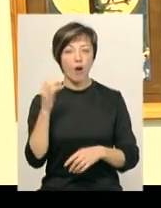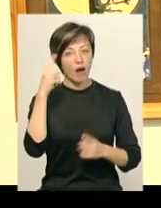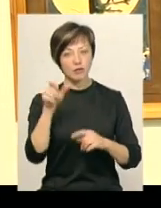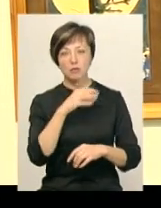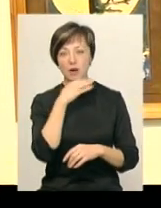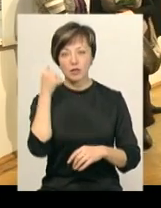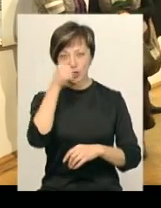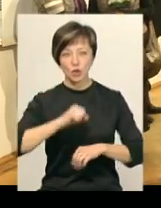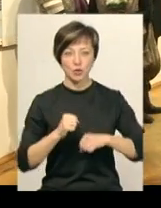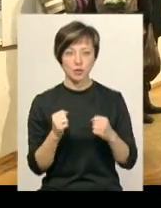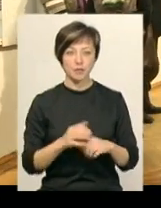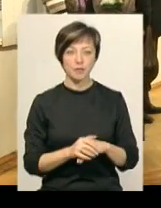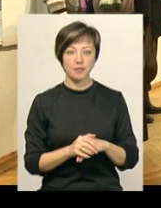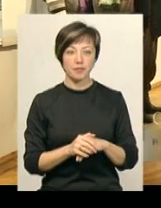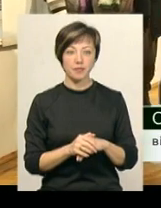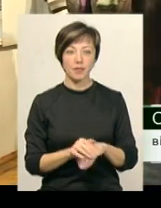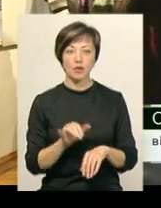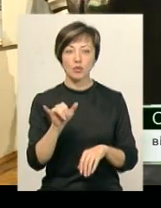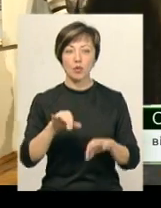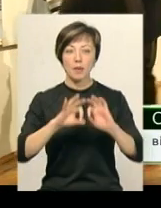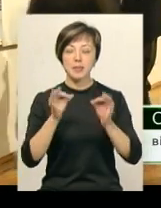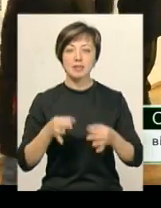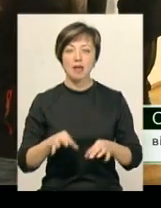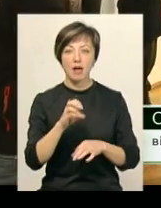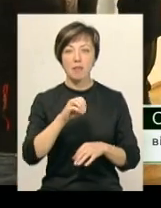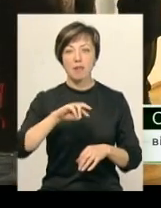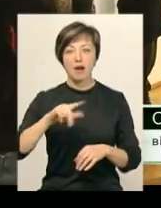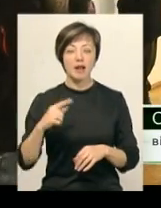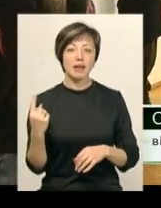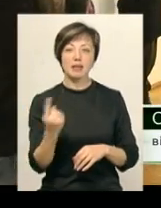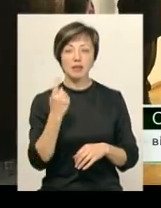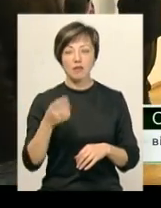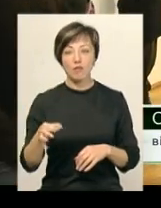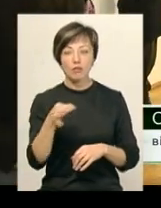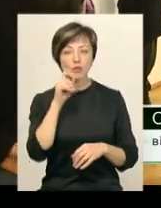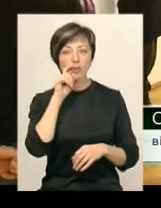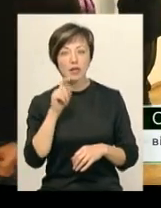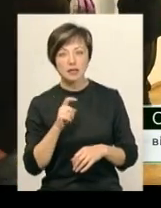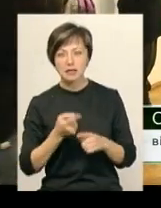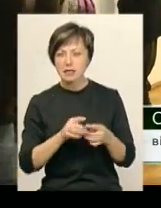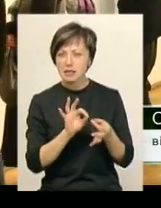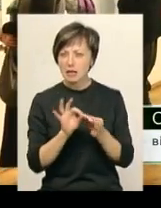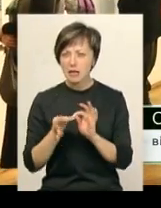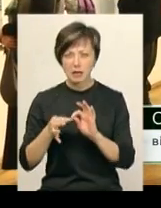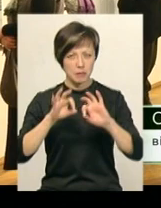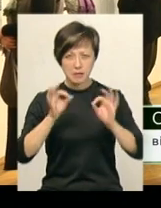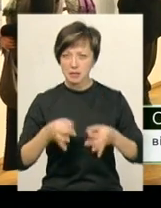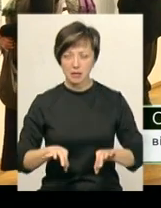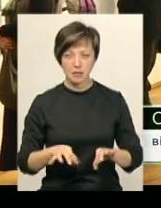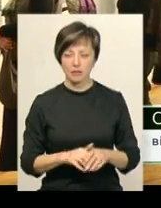багаторічний друг. «В нього мистецтво емалі може єдине в області чи на Україні. Це дуже складне мистецтво.